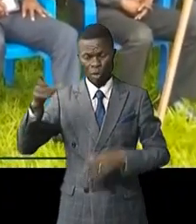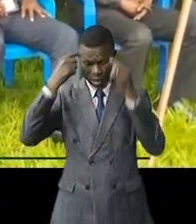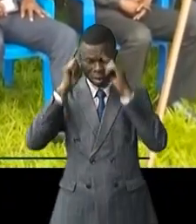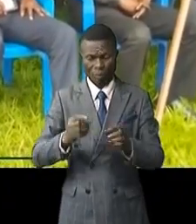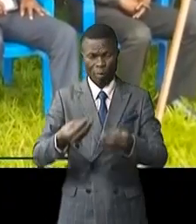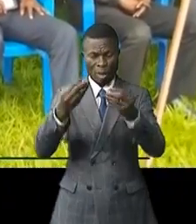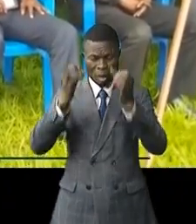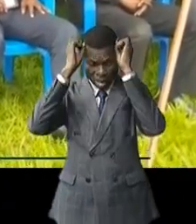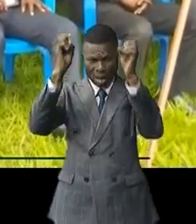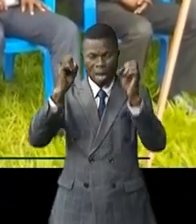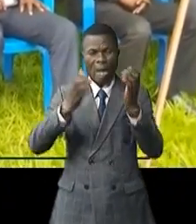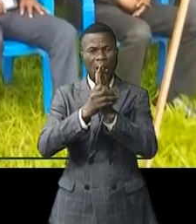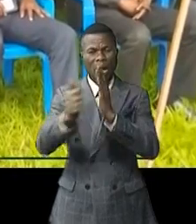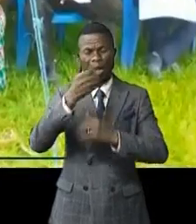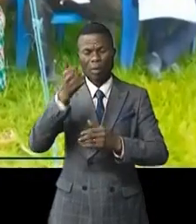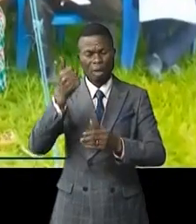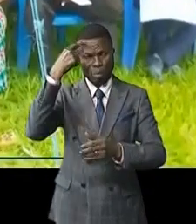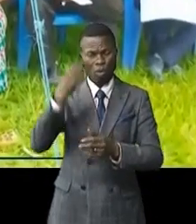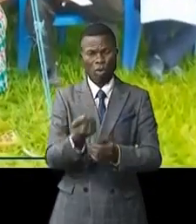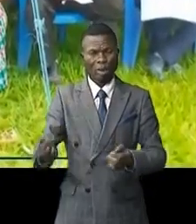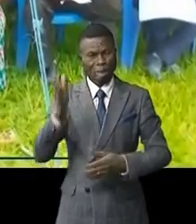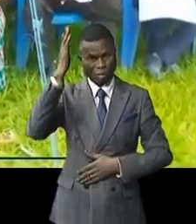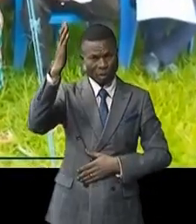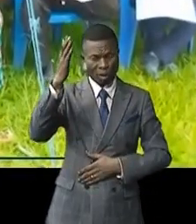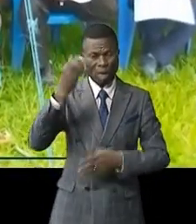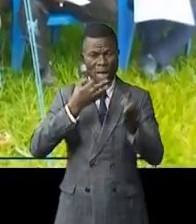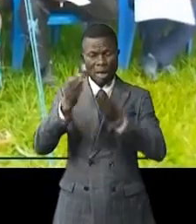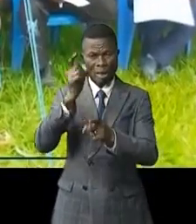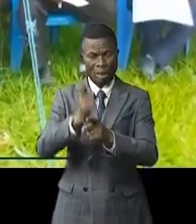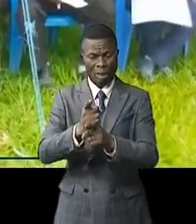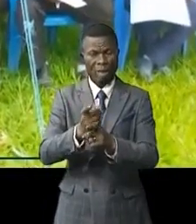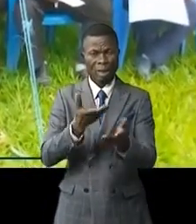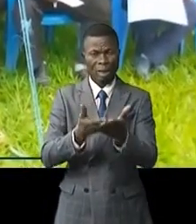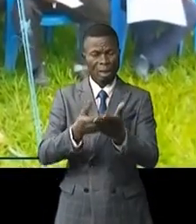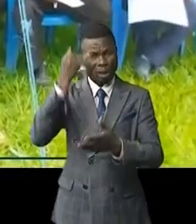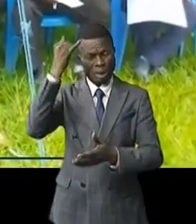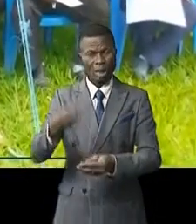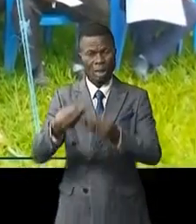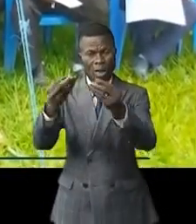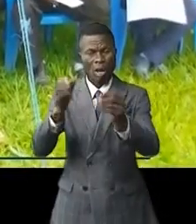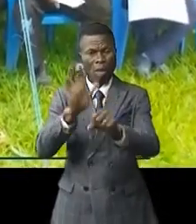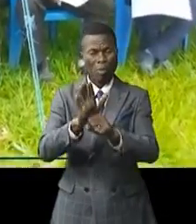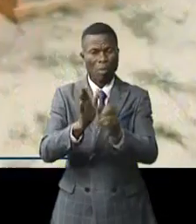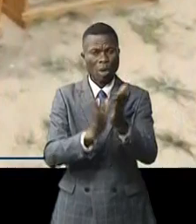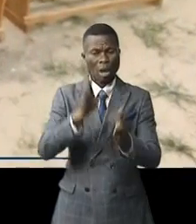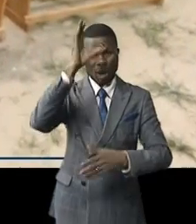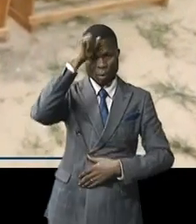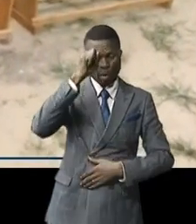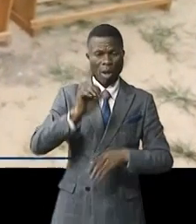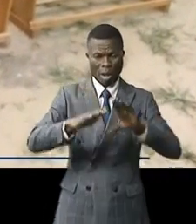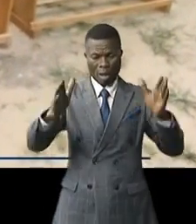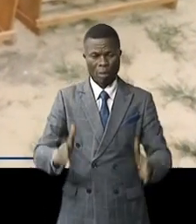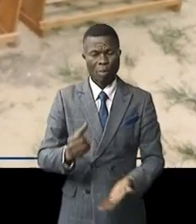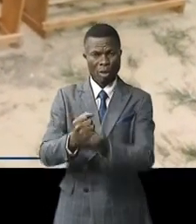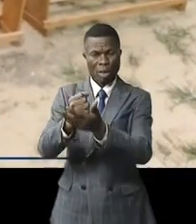une éducation de qualité au bénéfice de la postérité. C'est précisément pour cette raison qu'il a pensé doté à des écoles de bandoundou de bancs